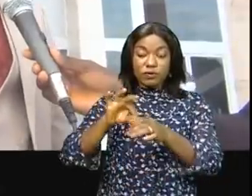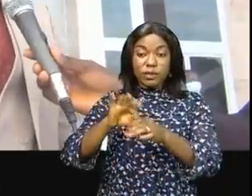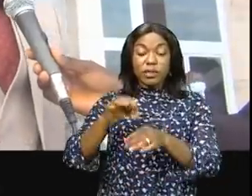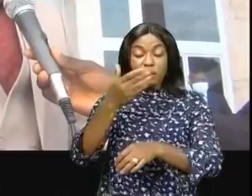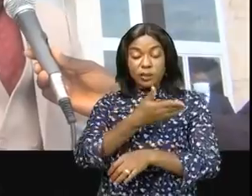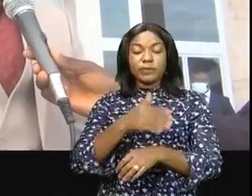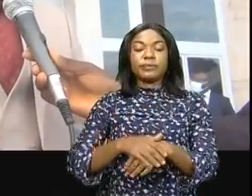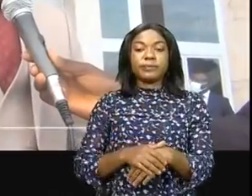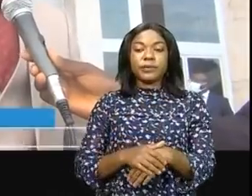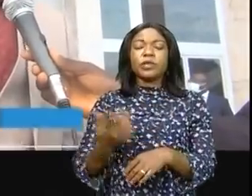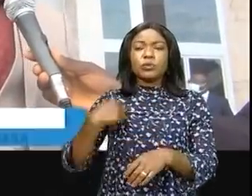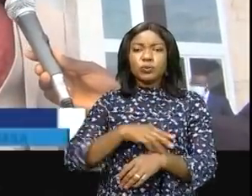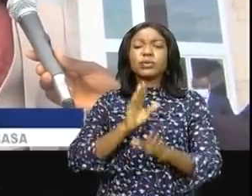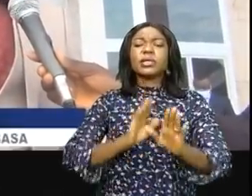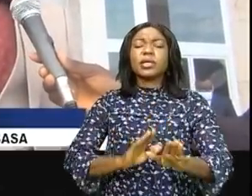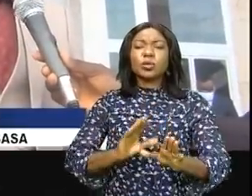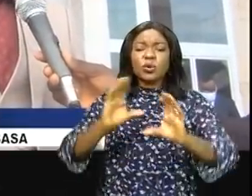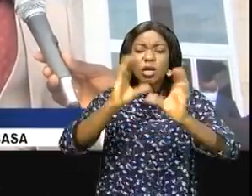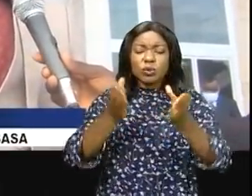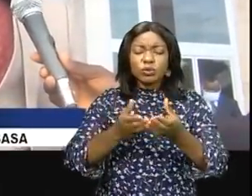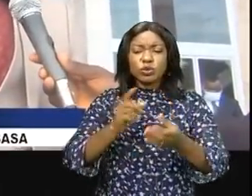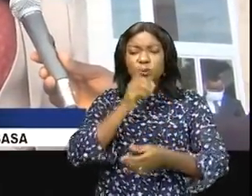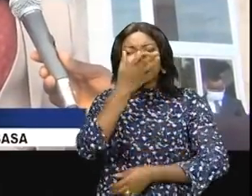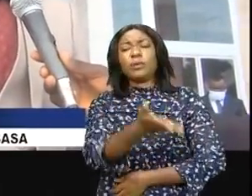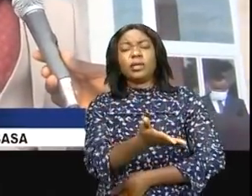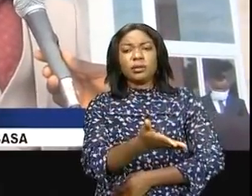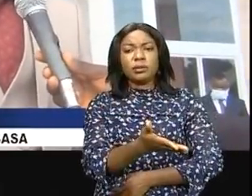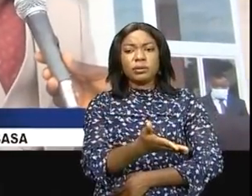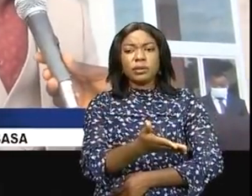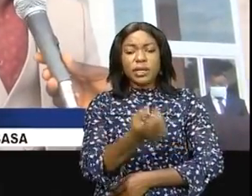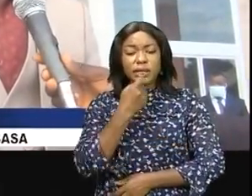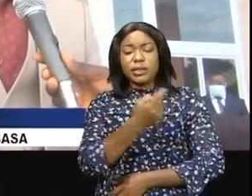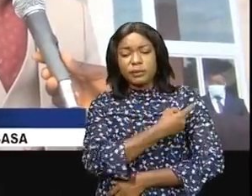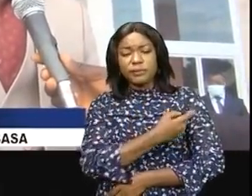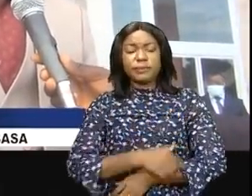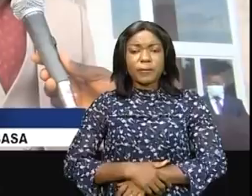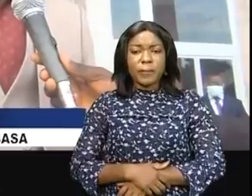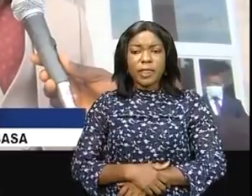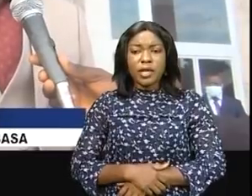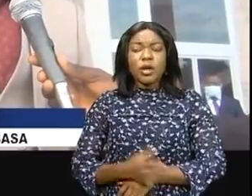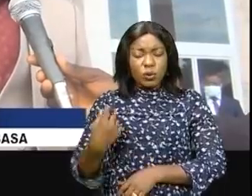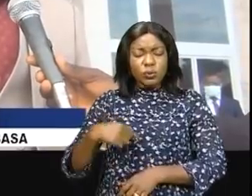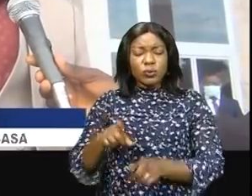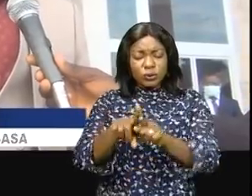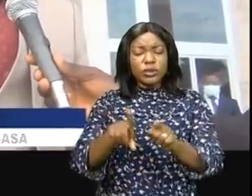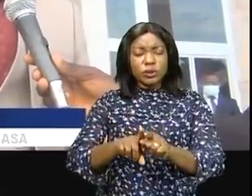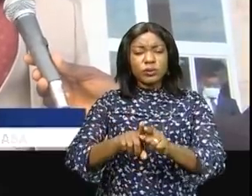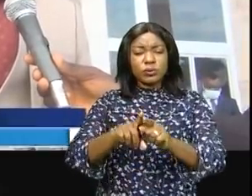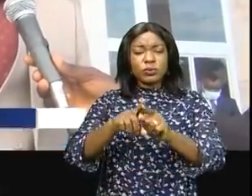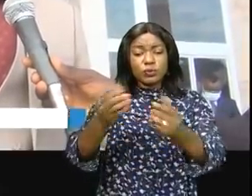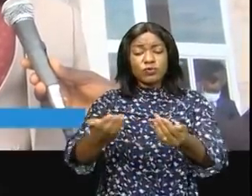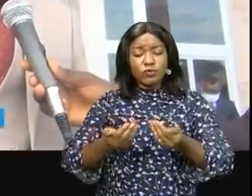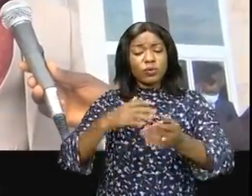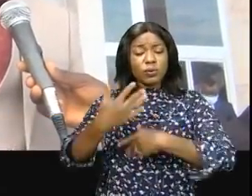Nous attendons de voir que la commission a un travail impartial, un travail bien fait pour la